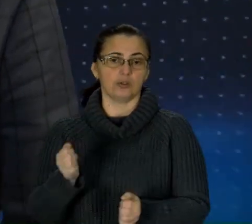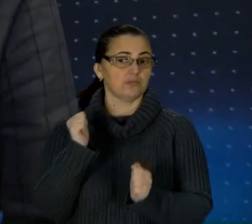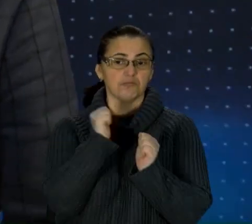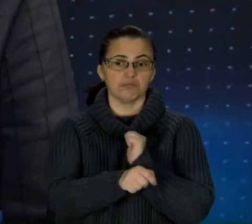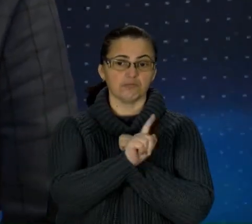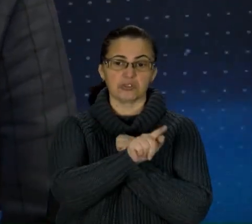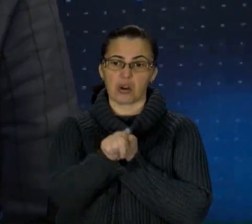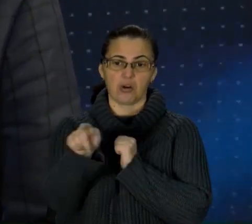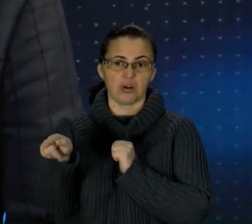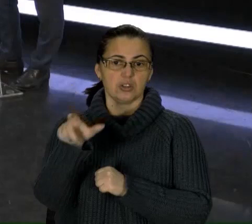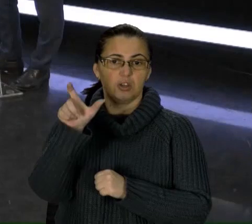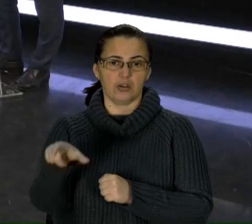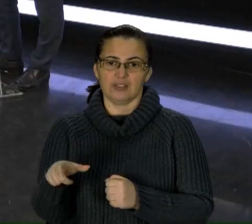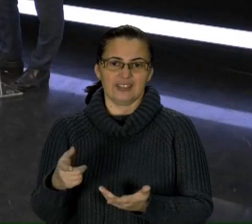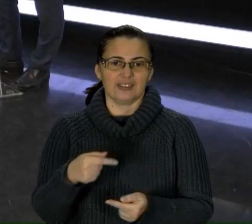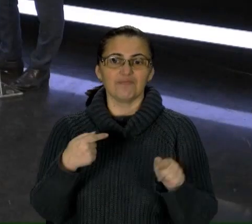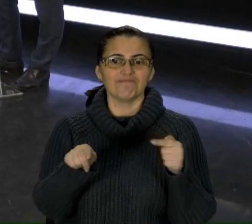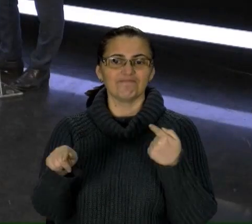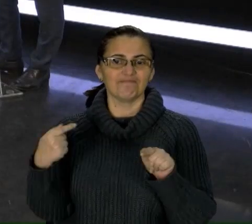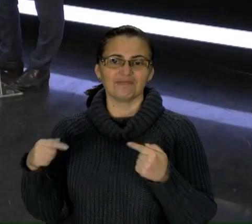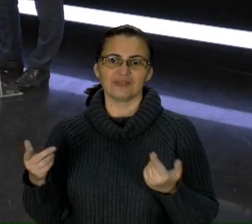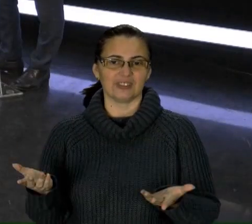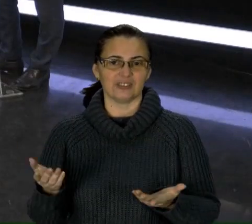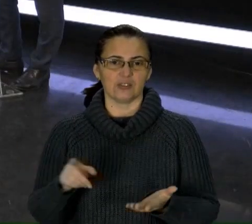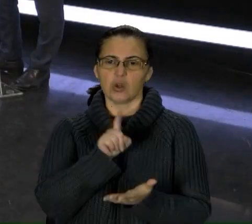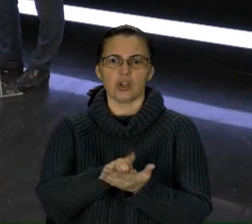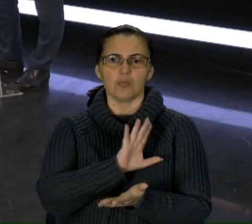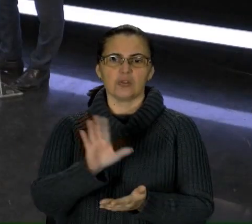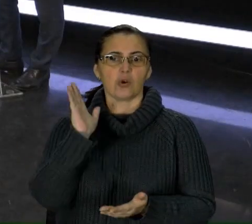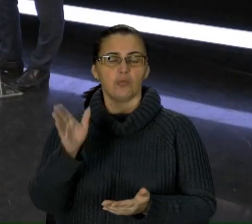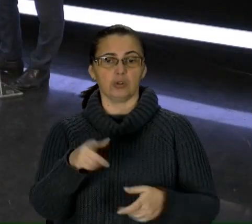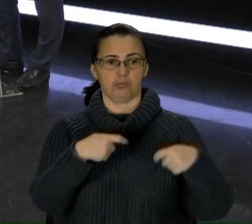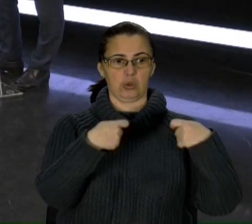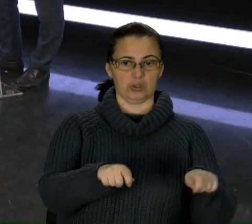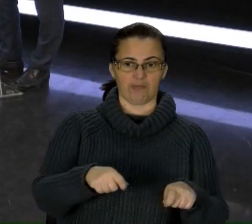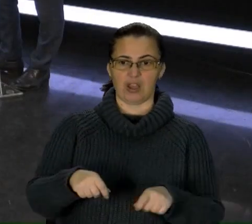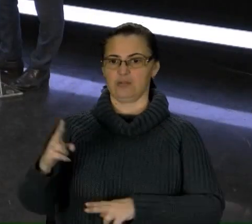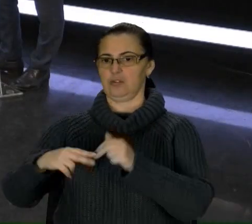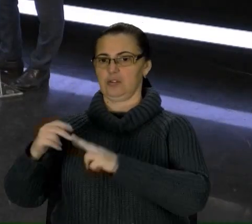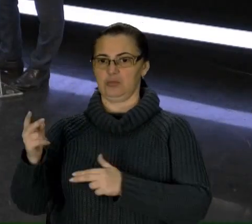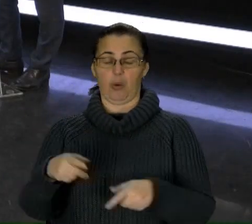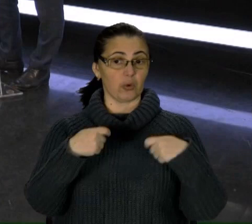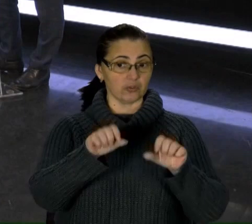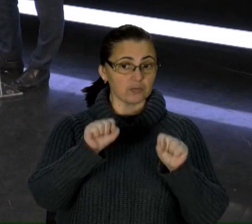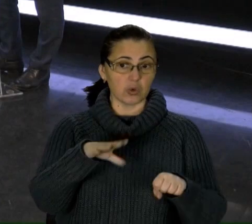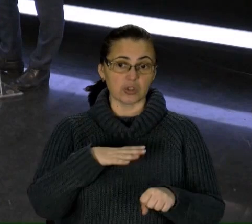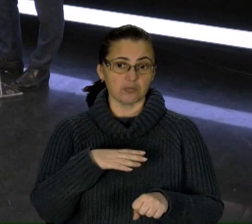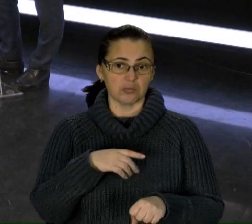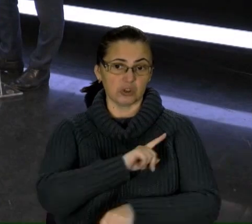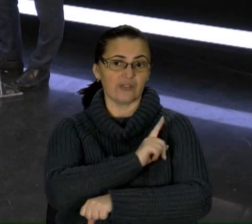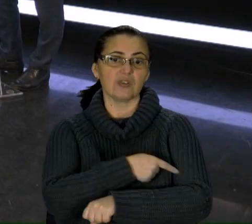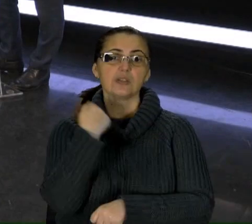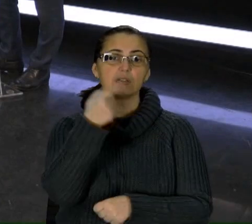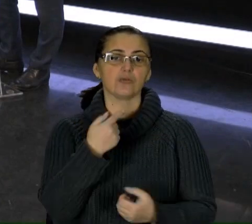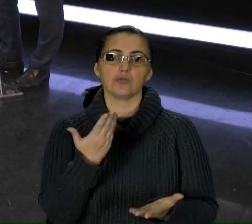підходить по-різному. Це не обов'язково має бути продавець-забудовник. Продавецем може бути фізична особа. Наприклад, ви придбали квартиру два